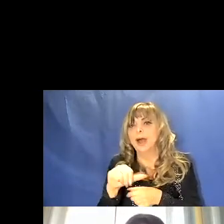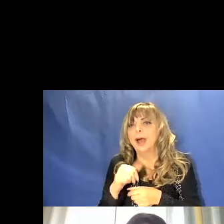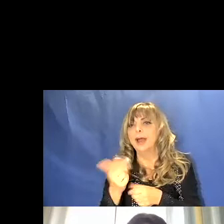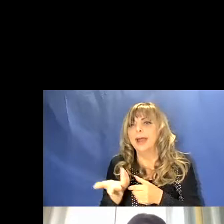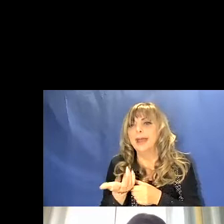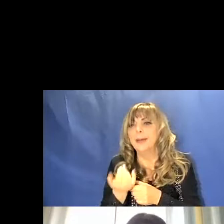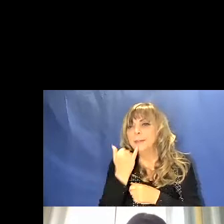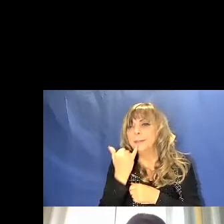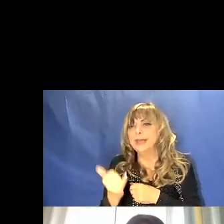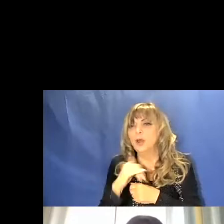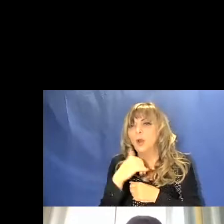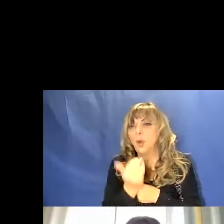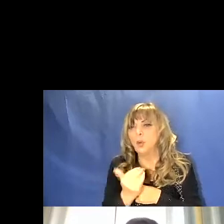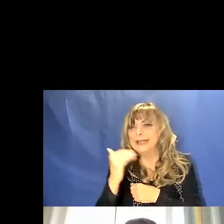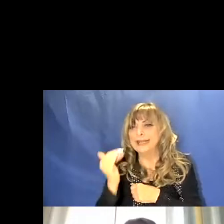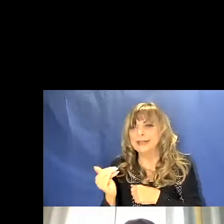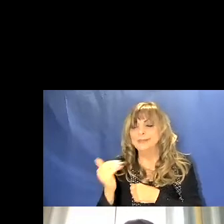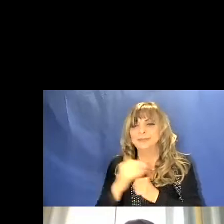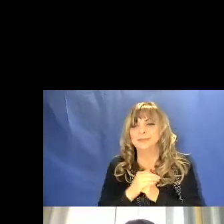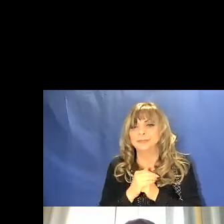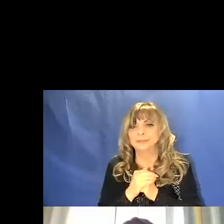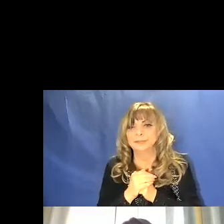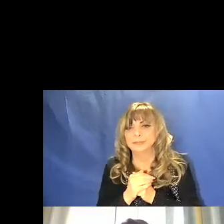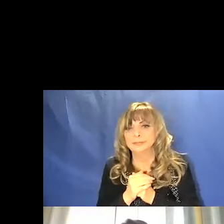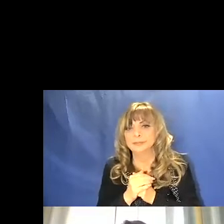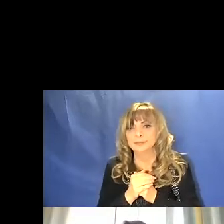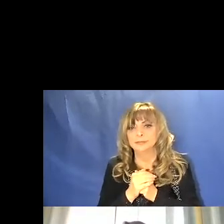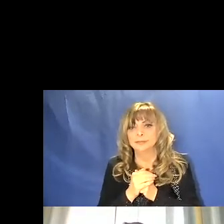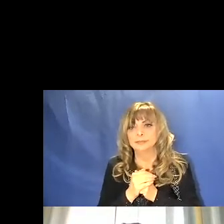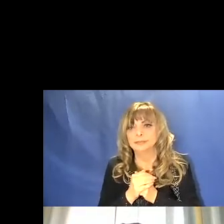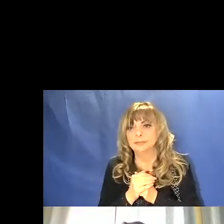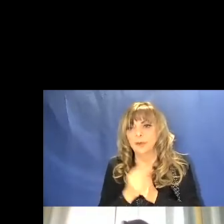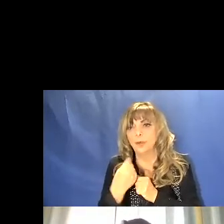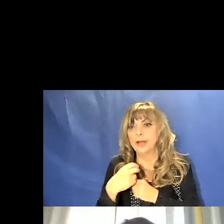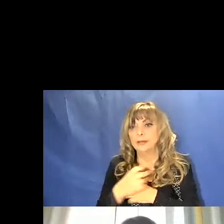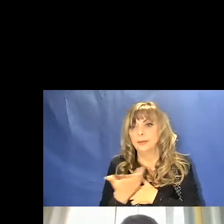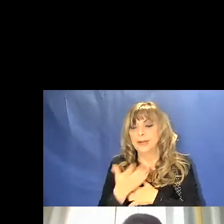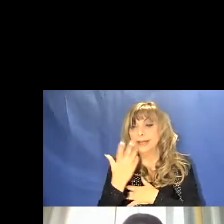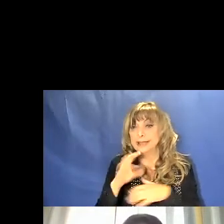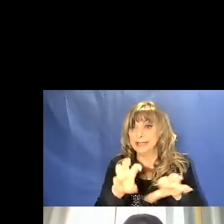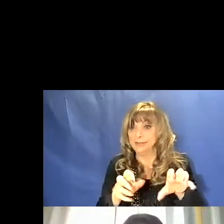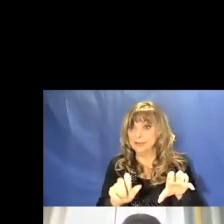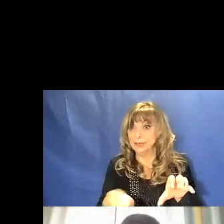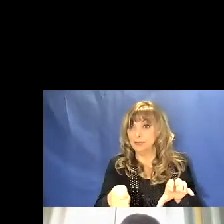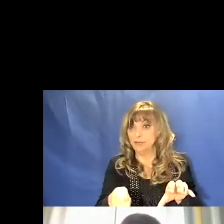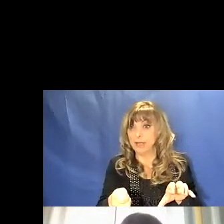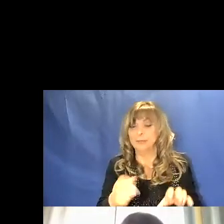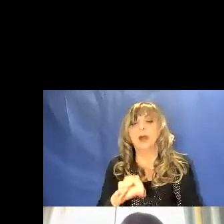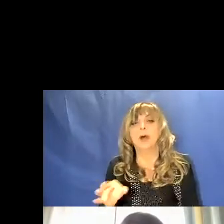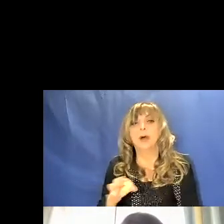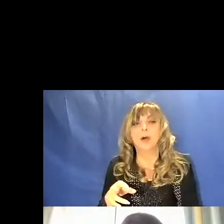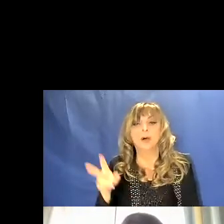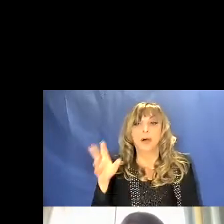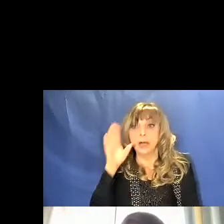microonde. Ora, quando accendiamo la televisione o ascoltiamo la